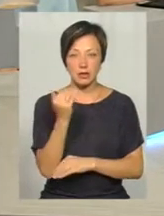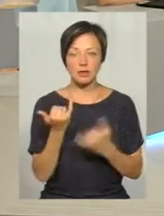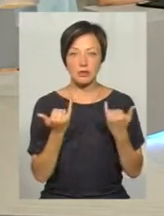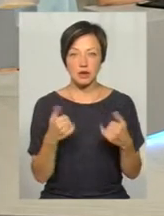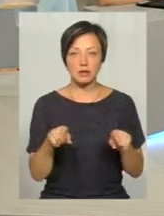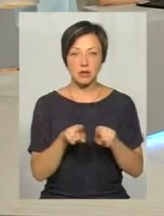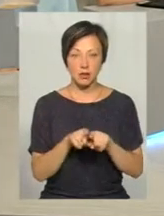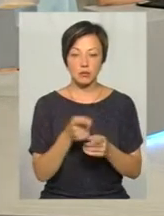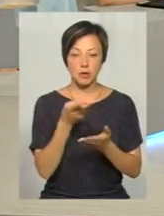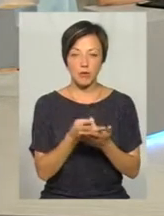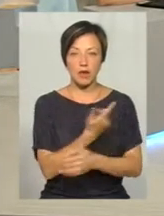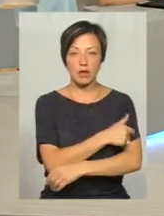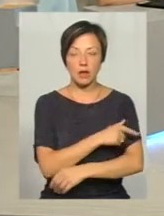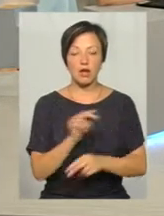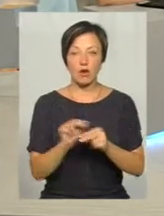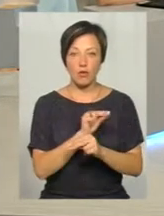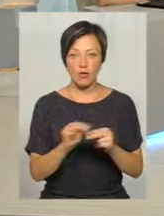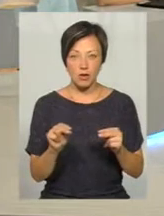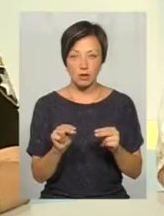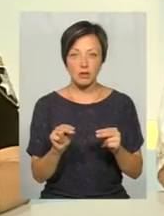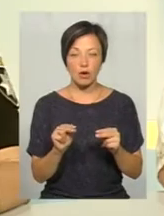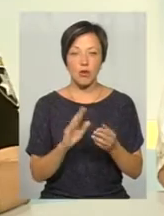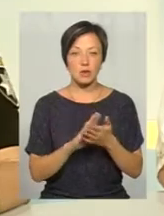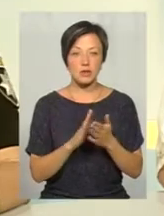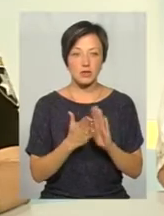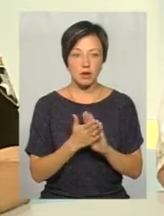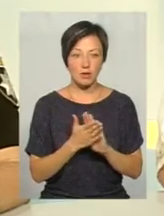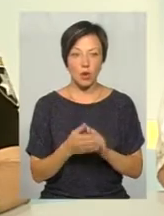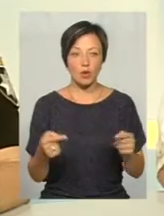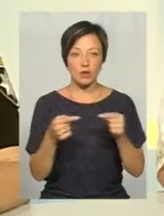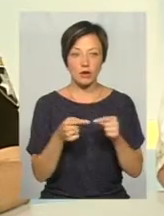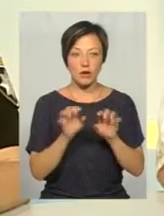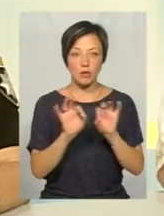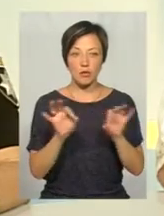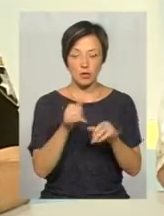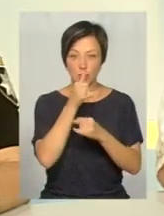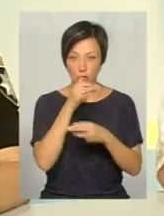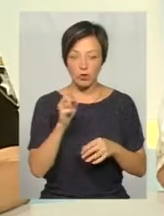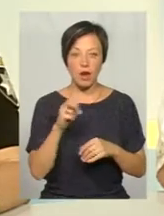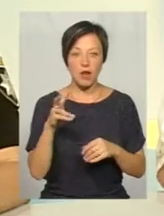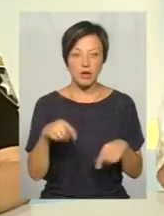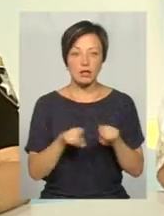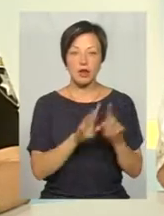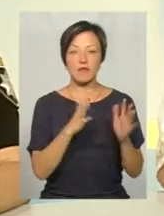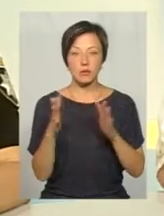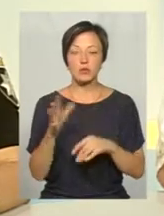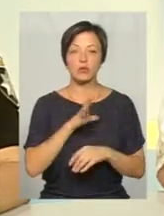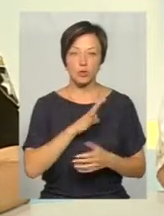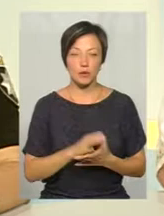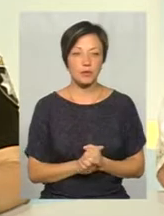також перебуває на лікуванні. Я обставин таких конкретних вам повідомити не можу, але такі випадки бувають.